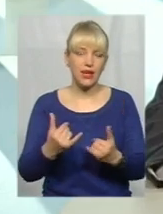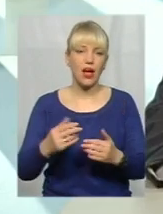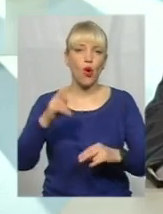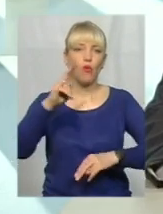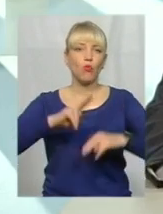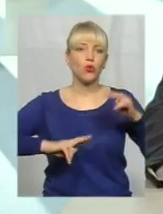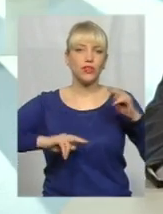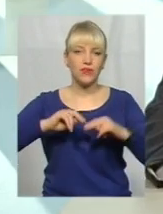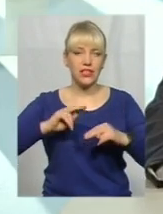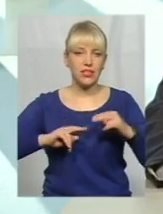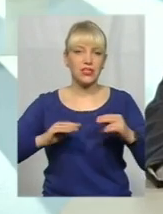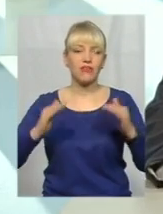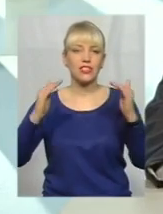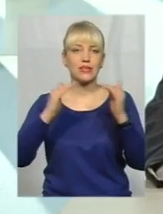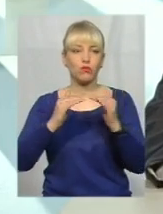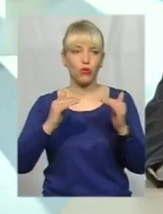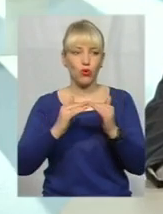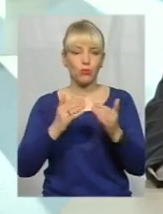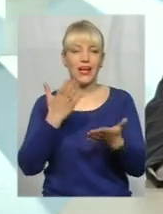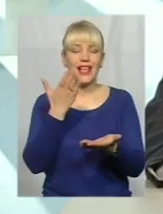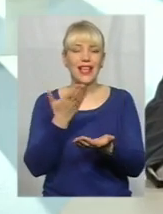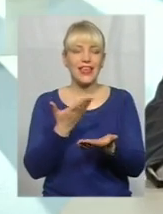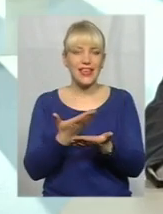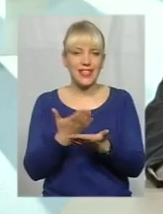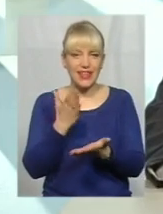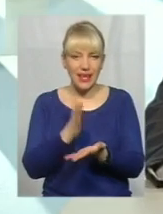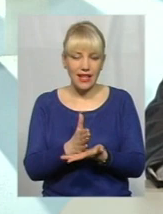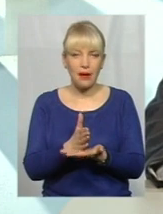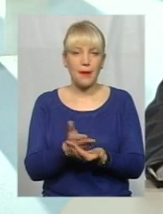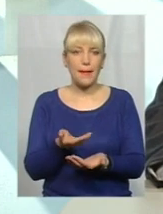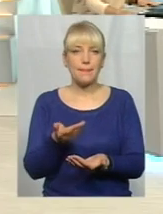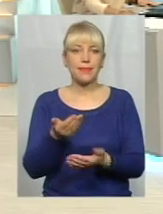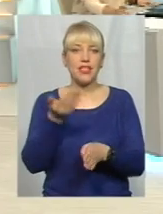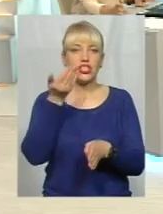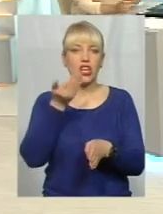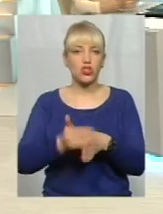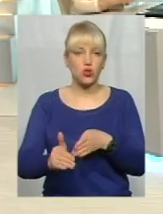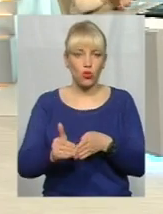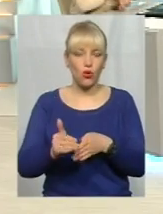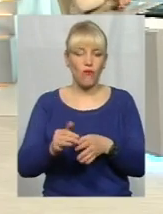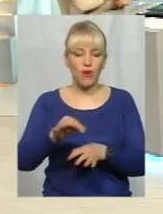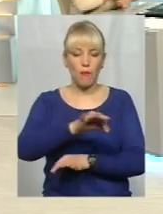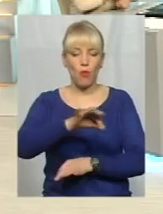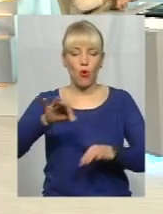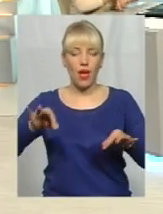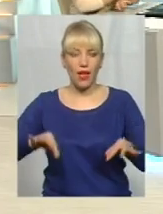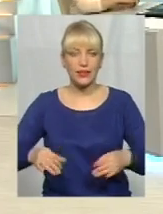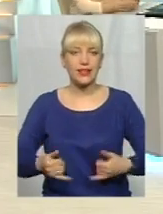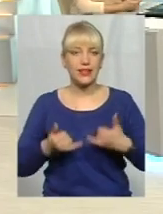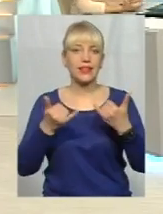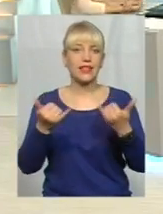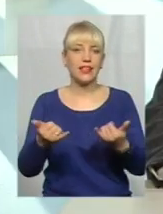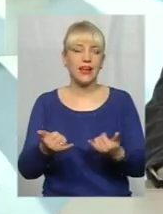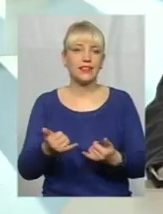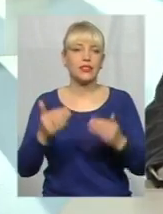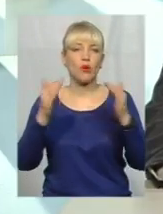приблизний, не приблизний, а частково проєкт на деякі споруди,